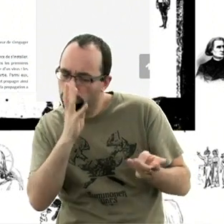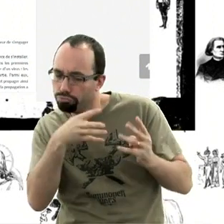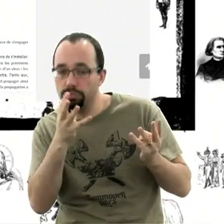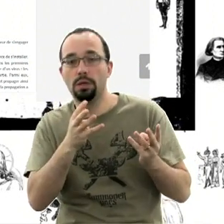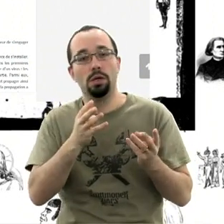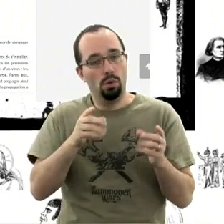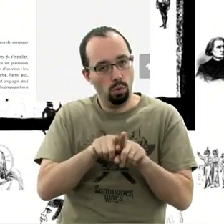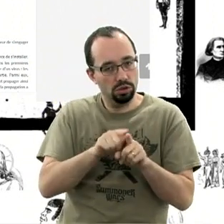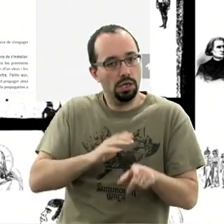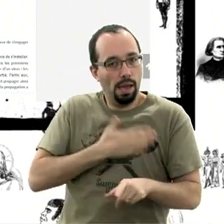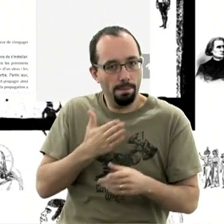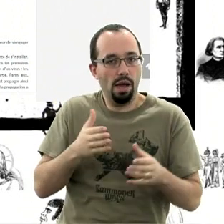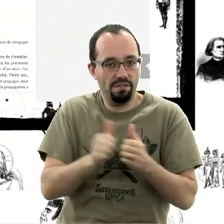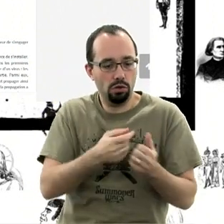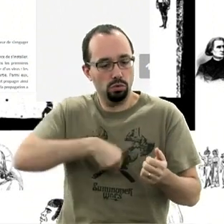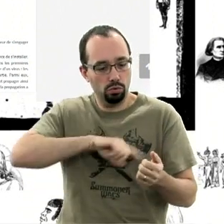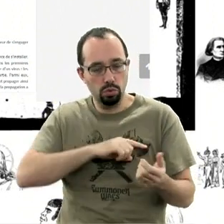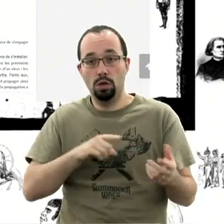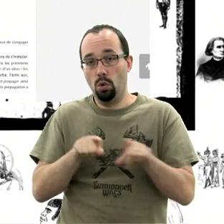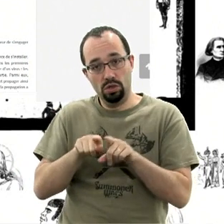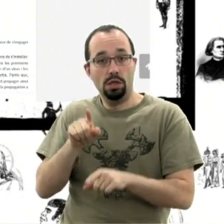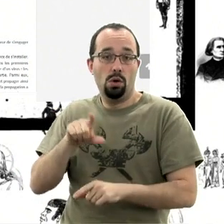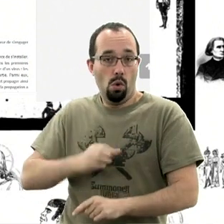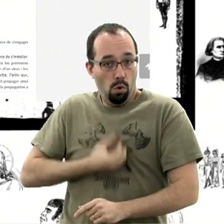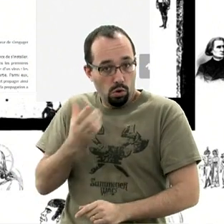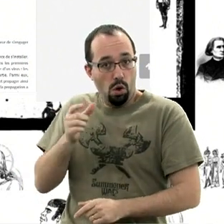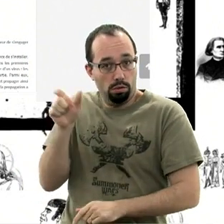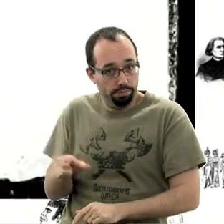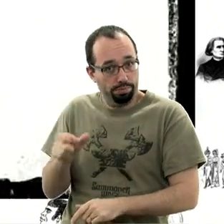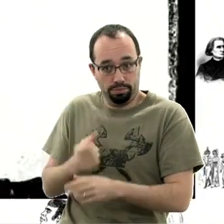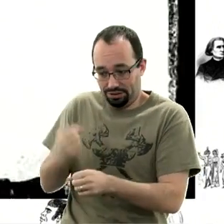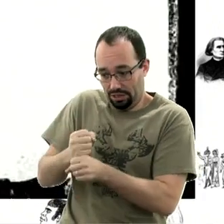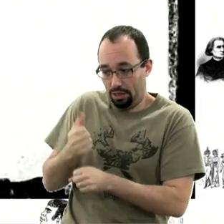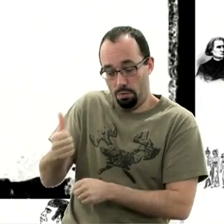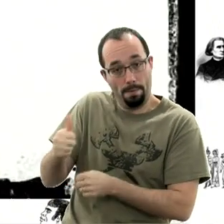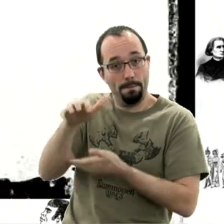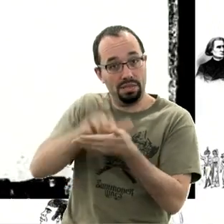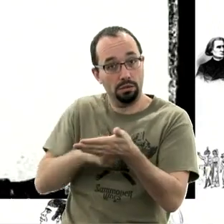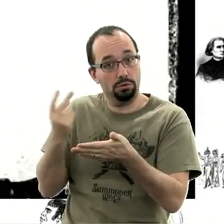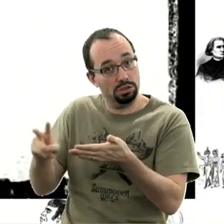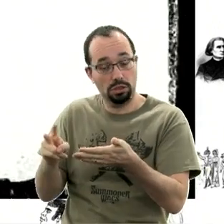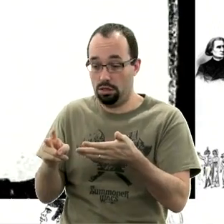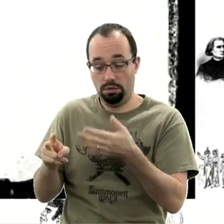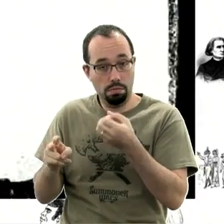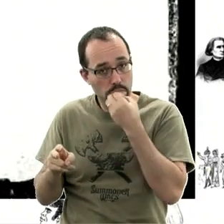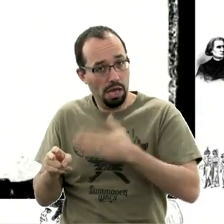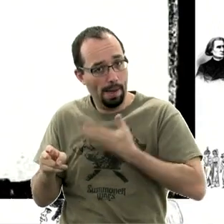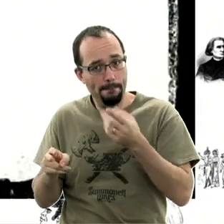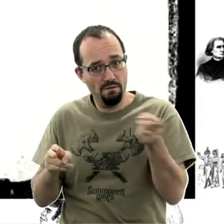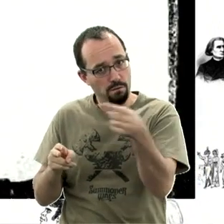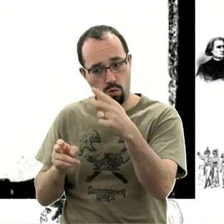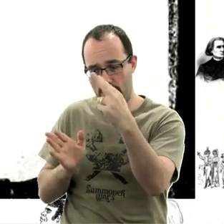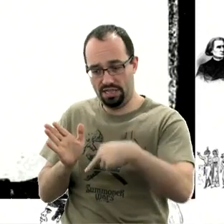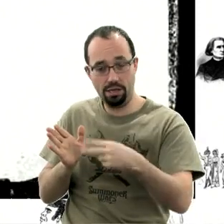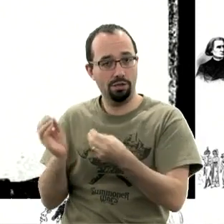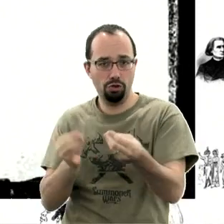Vous aimez ça. Bruno Catala l'a très bien compris. Les écrits des auteurs sont très bien considérés. C'est un truc important. Comme ça, il y a un